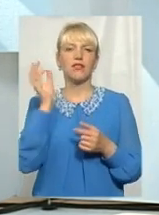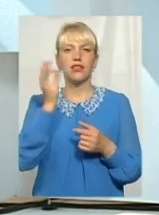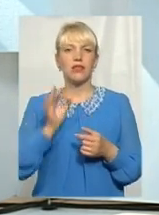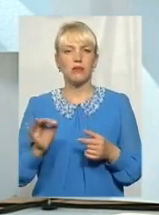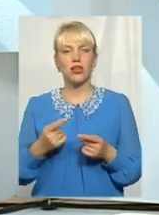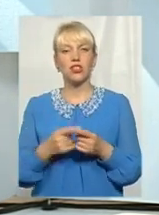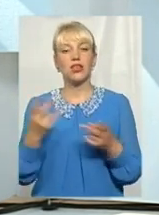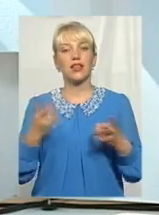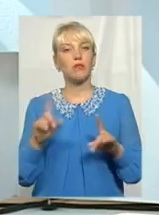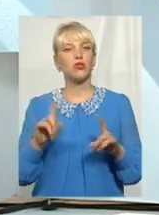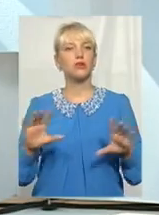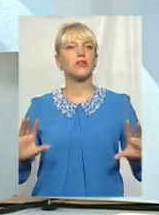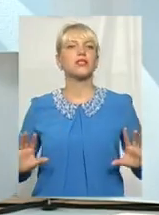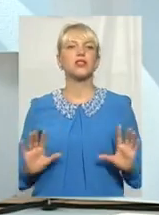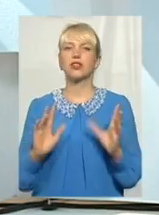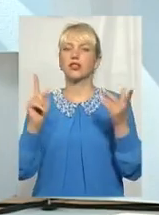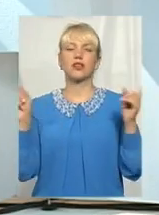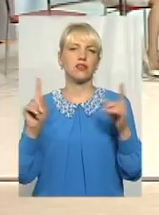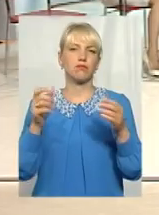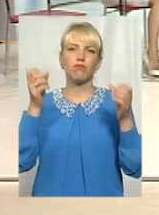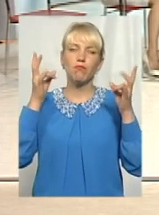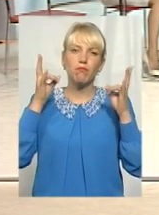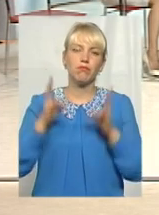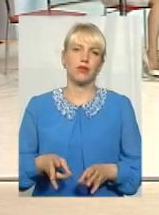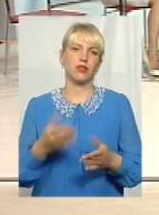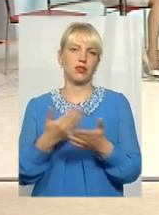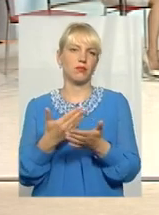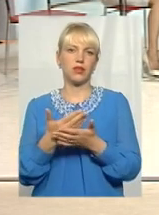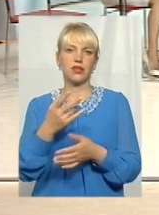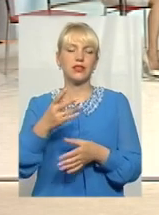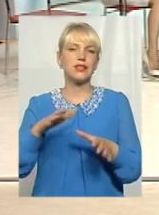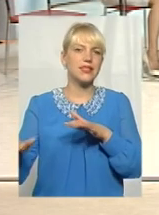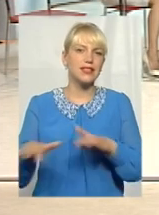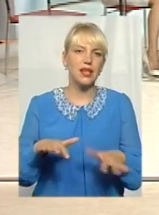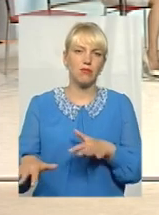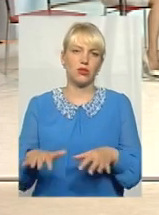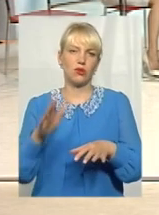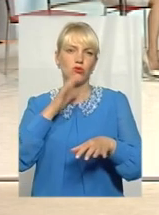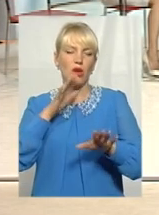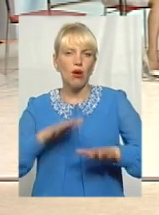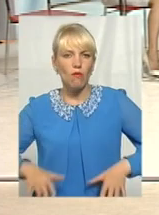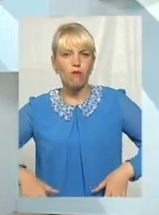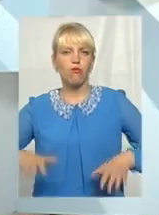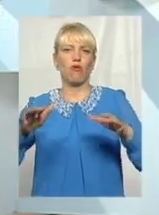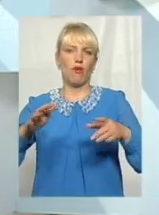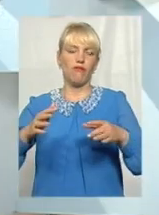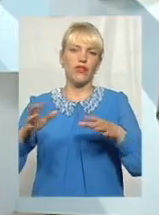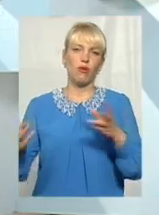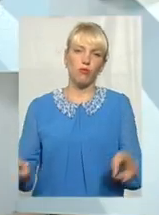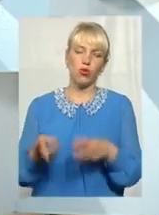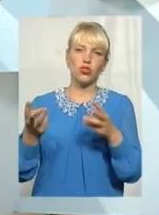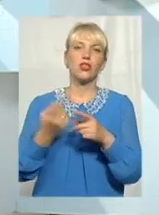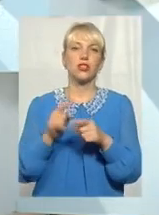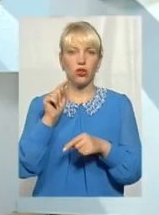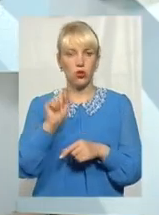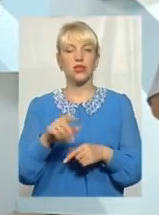це треба, щоб всталася якась страшена біда. Зимний трус, повінь, пожежа, так? Тому що тоді